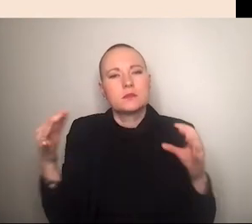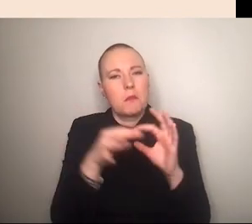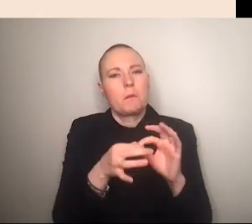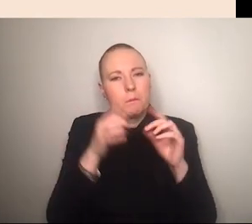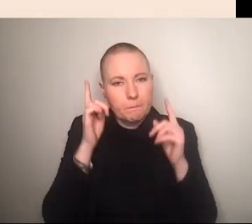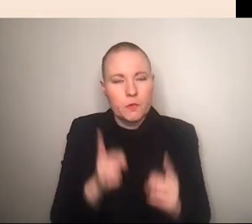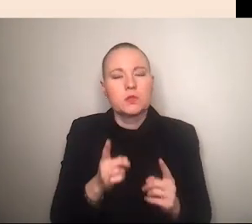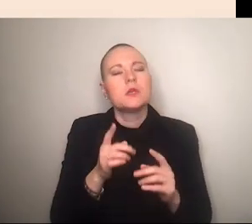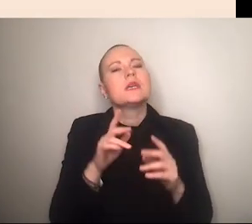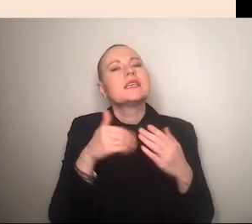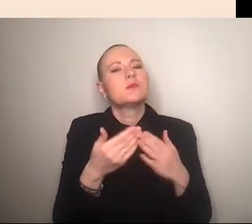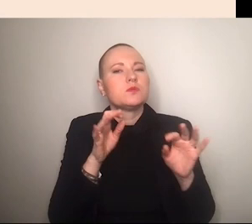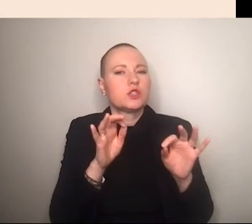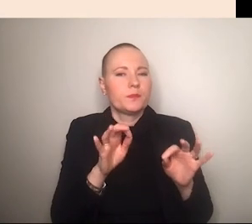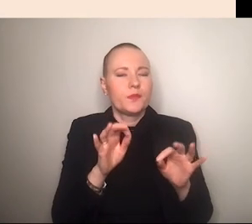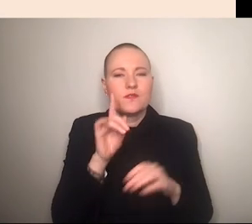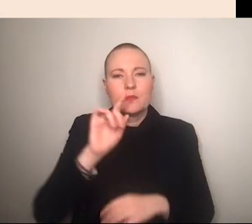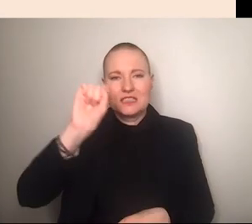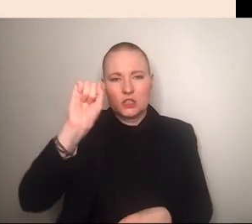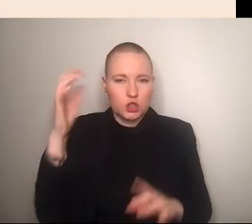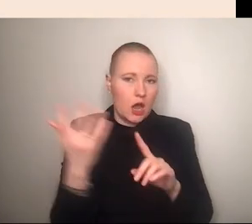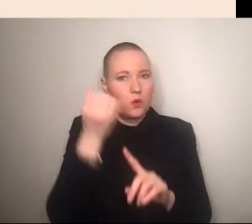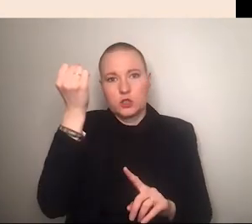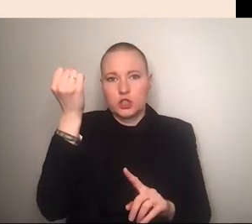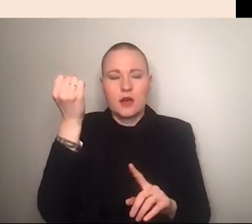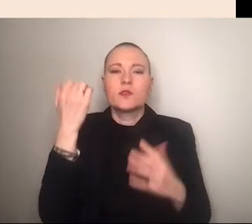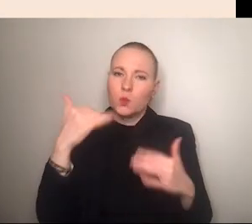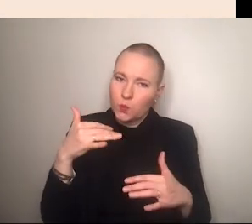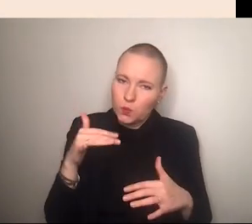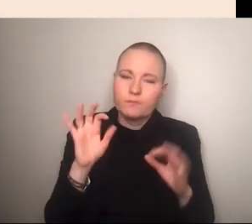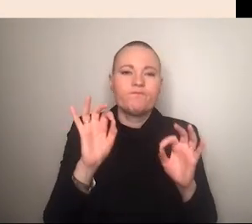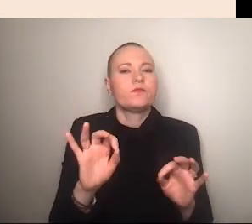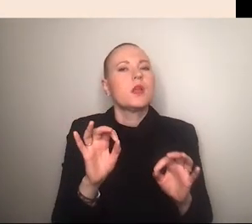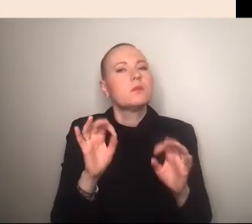errungenschaften gibt die sozusagen kaum noch in frage gestellt werden können